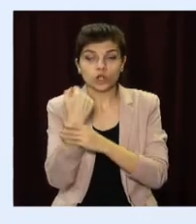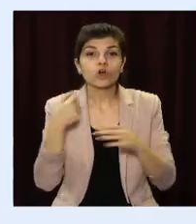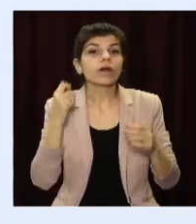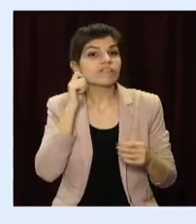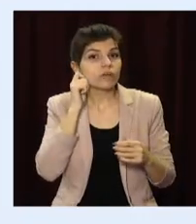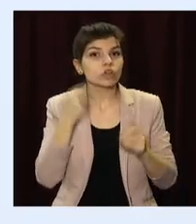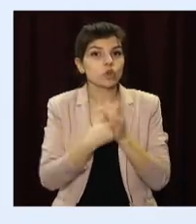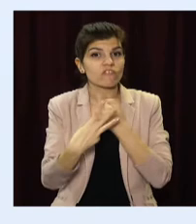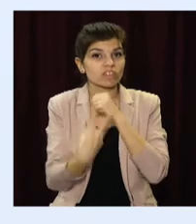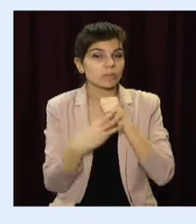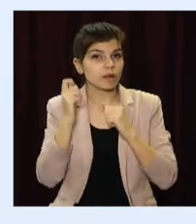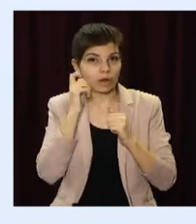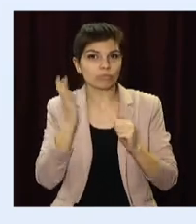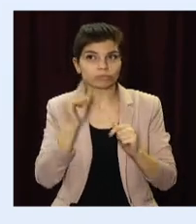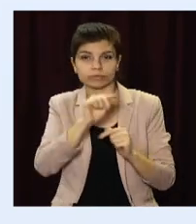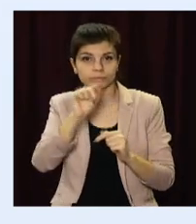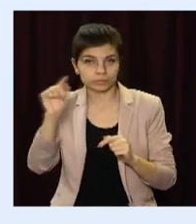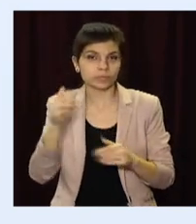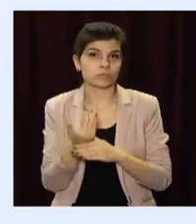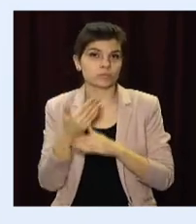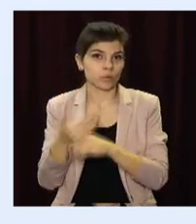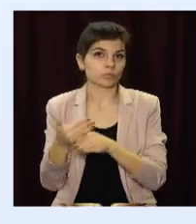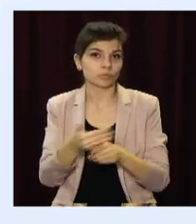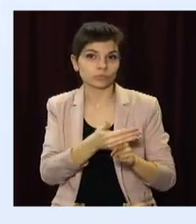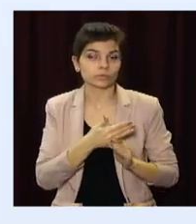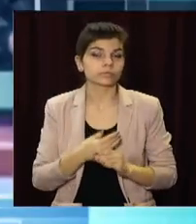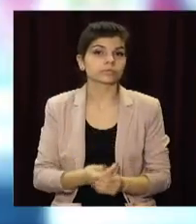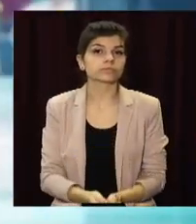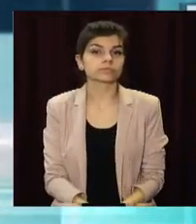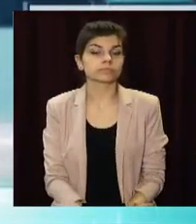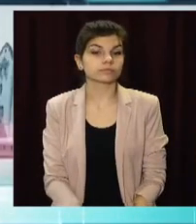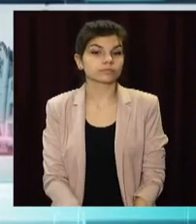Вікторія Вахрушина, Олександр Вернигоров, Open News, телеканал «Відкритий».